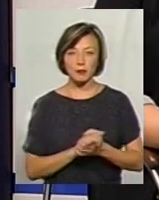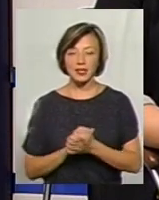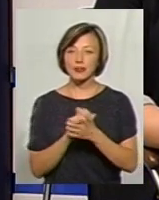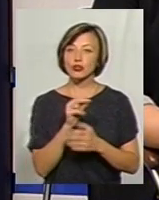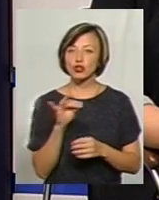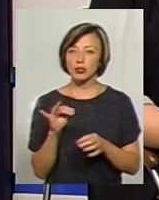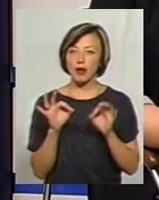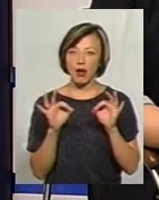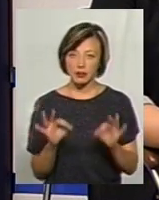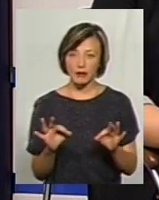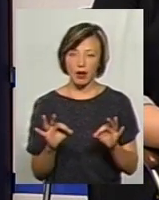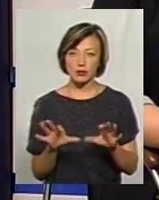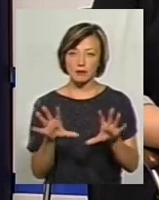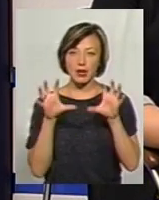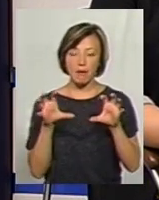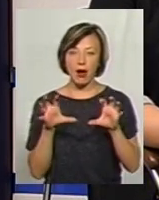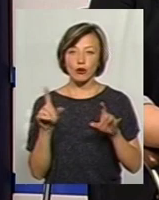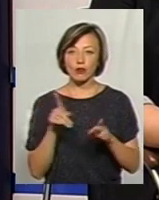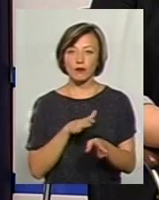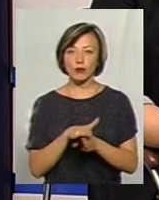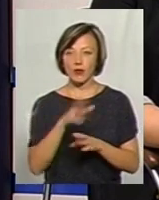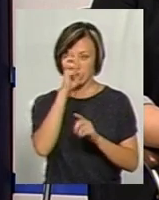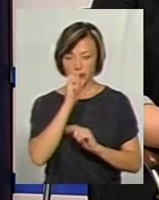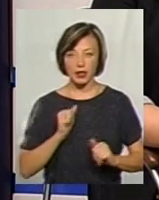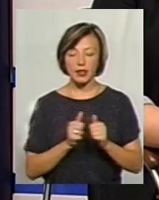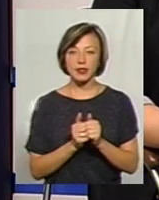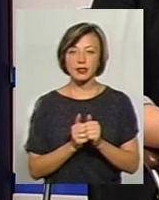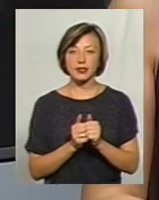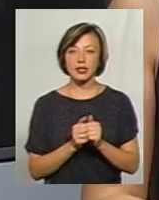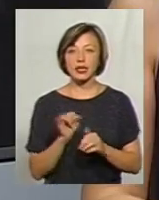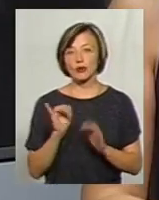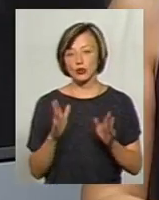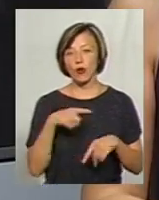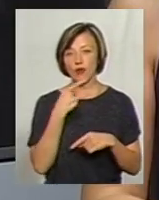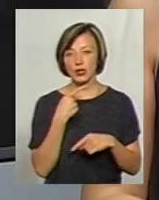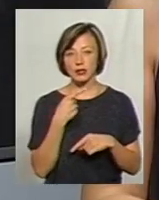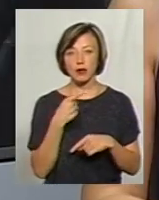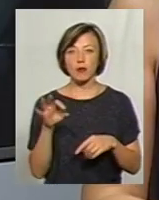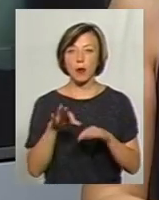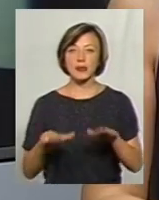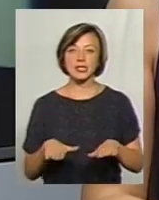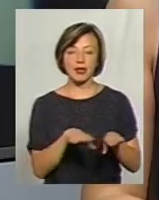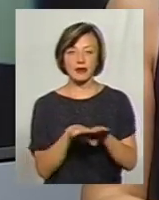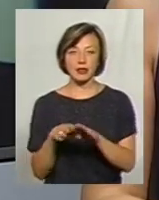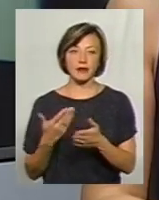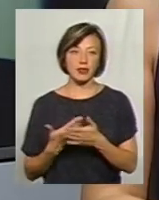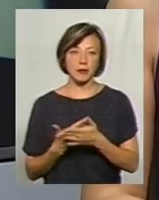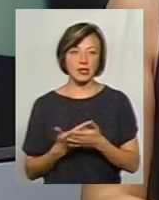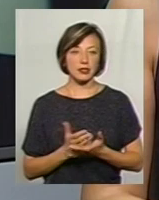Чи адекватно у нас приймає все те, що відбувається в країні? Ну, і будемо говорити так, про місцевий рівень, наприклад.